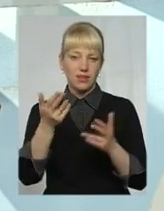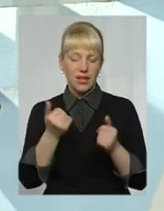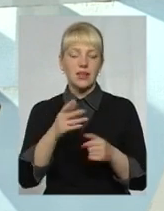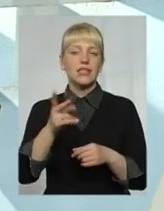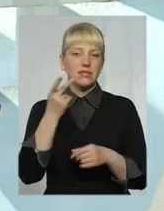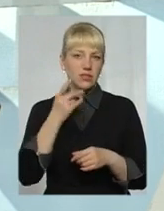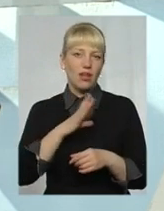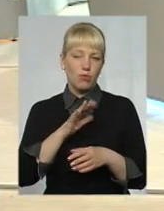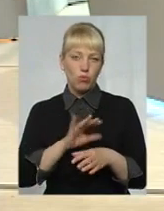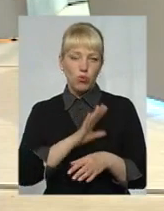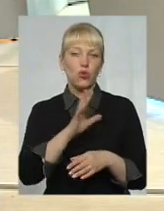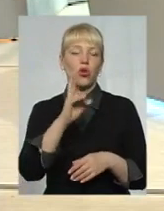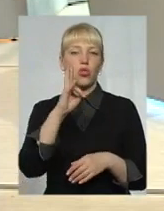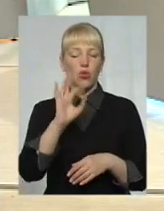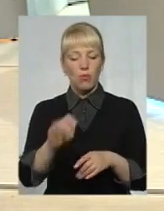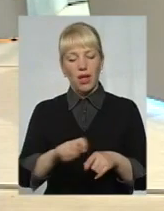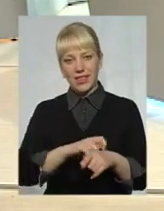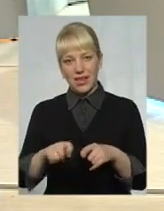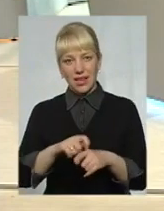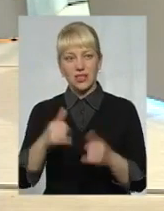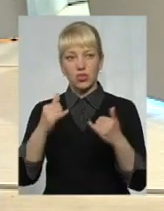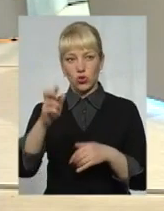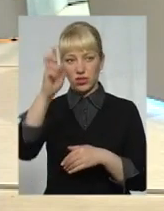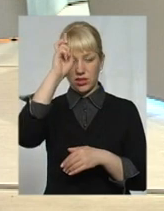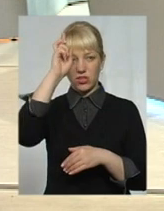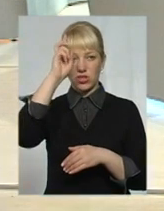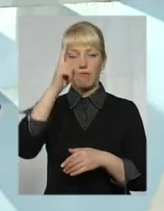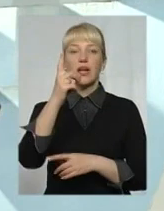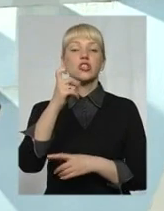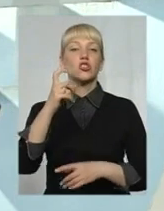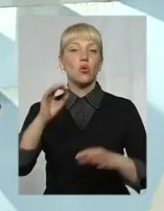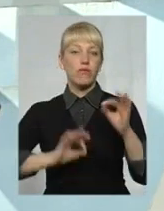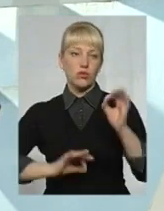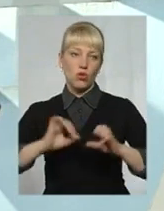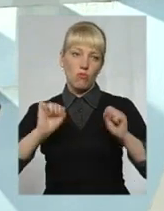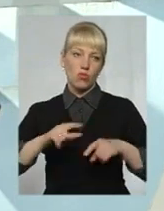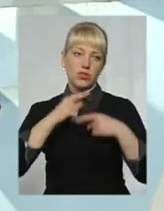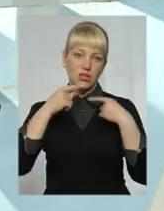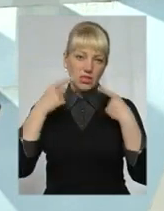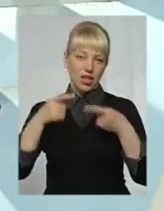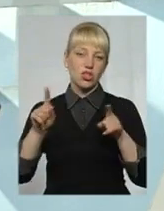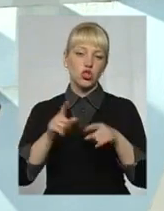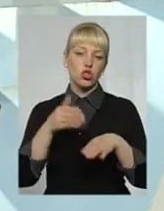але матеріально на сьогодні держава 100% може казати, що допомагає матеріально.